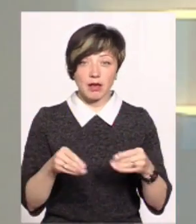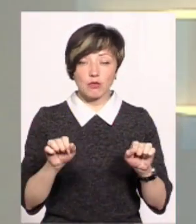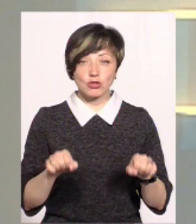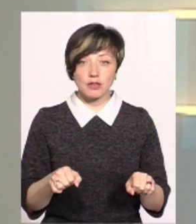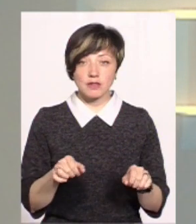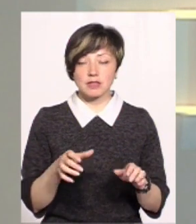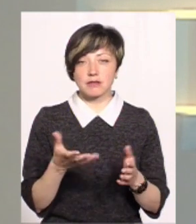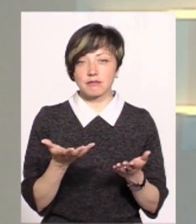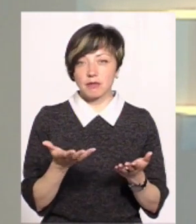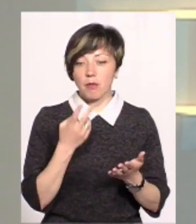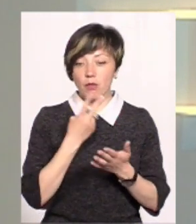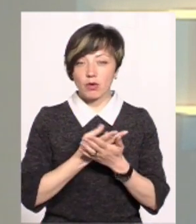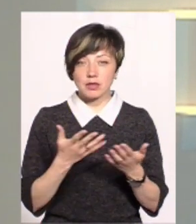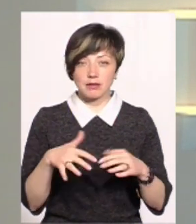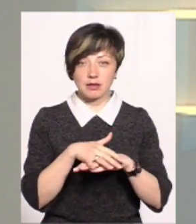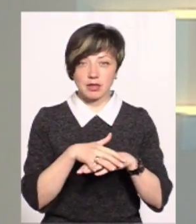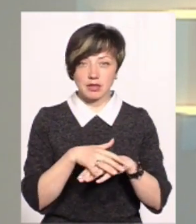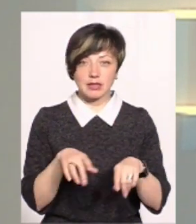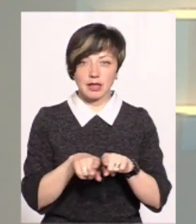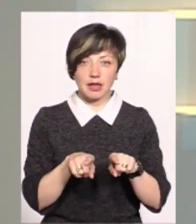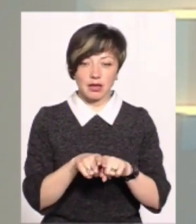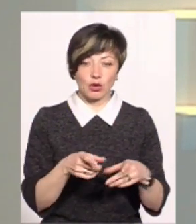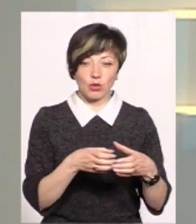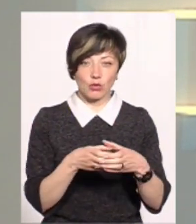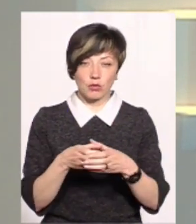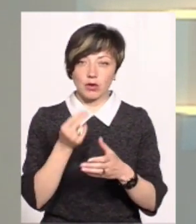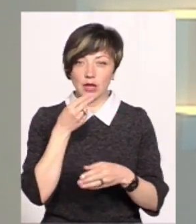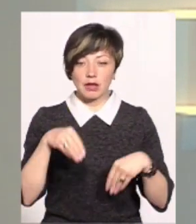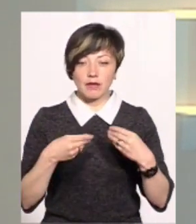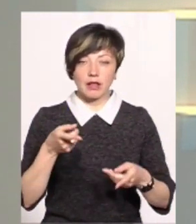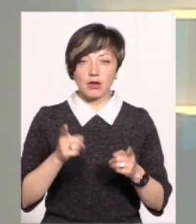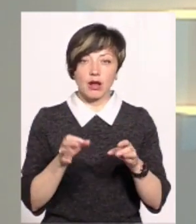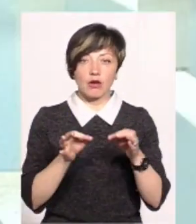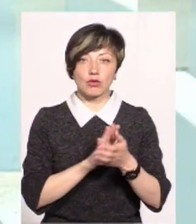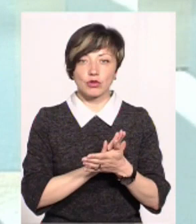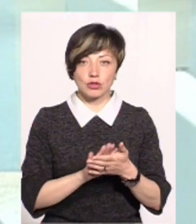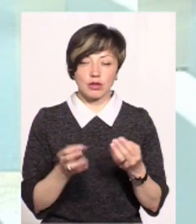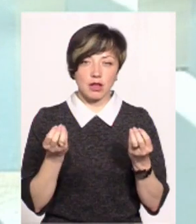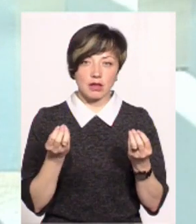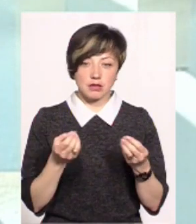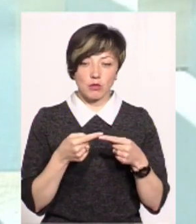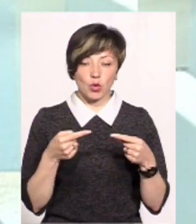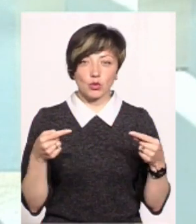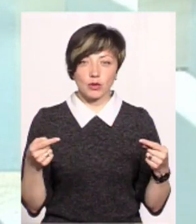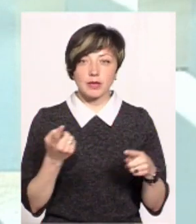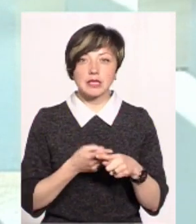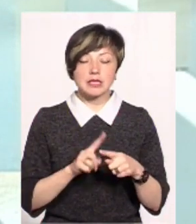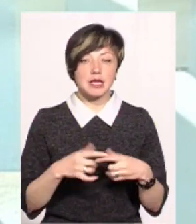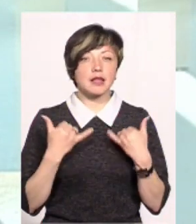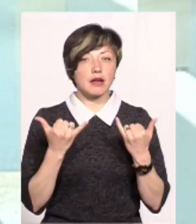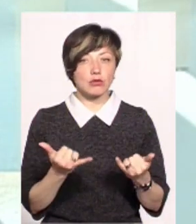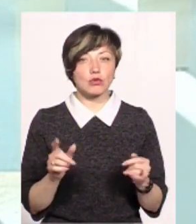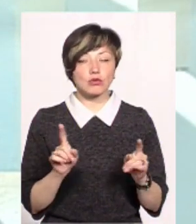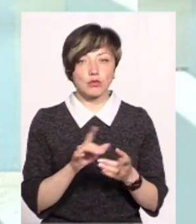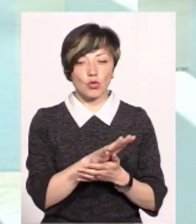входити в ринок таких снекових груп і давати натуральний, екологічний, класний продукт. Тобто, це для того,